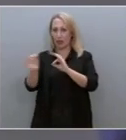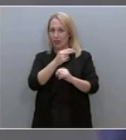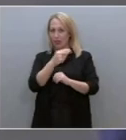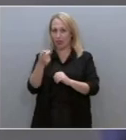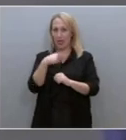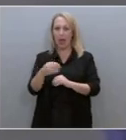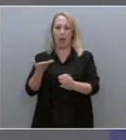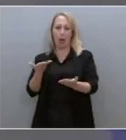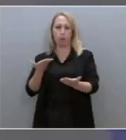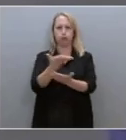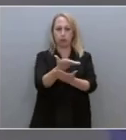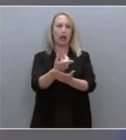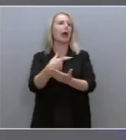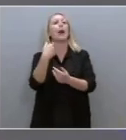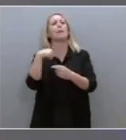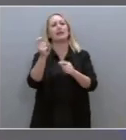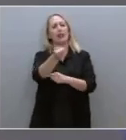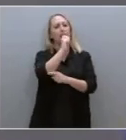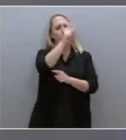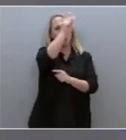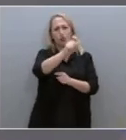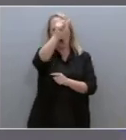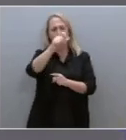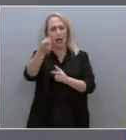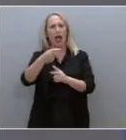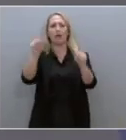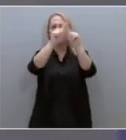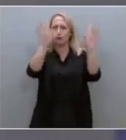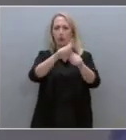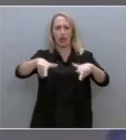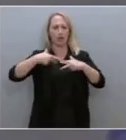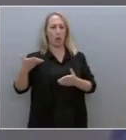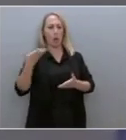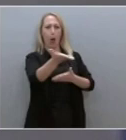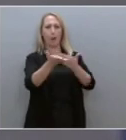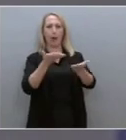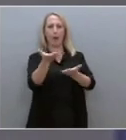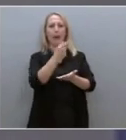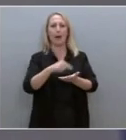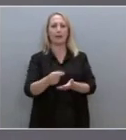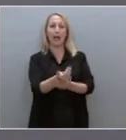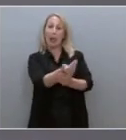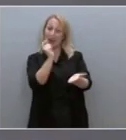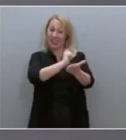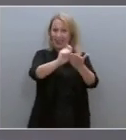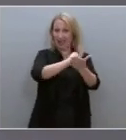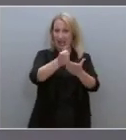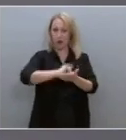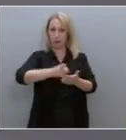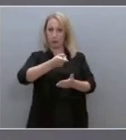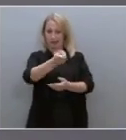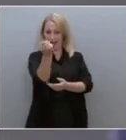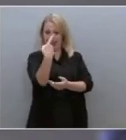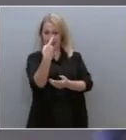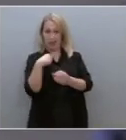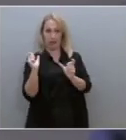αγωγές μέσα ενημέρωσης ή δημοσιογράφους από κυβερνητικά στελέχη ως προληπτική λογοκρισία να μην ασκείται κριτική στο έργο τους.